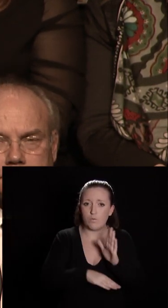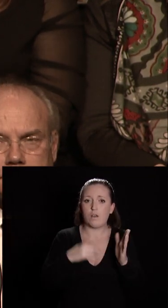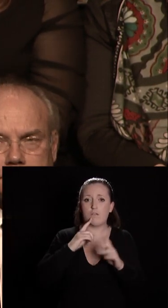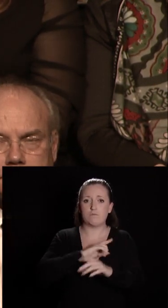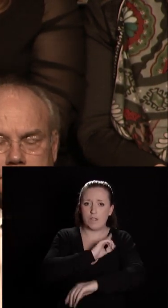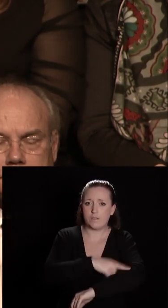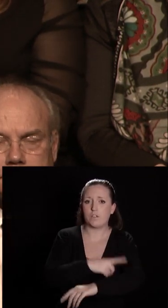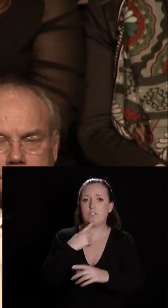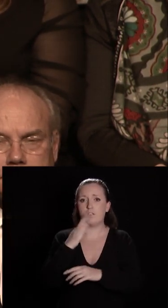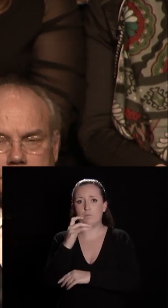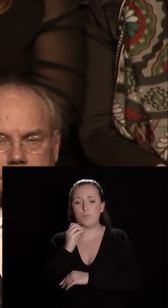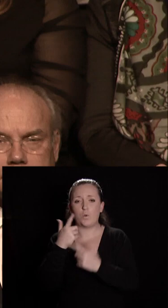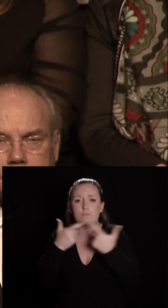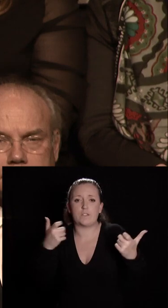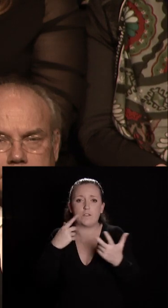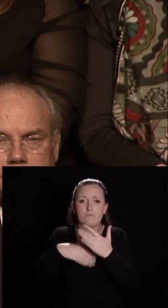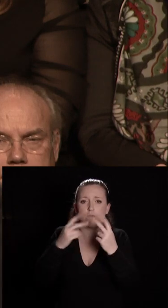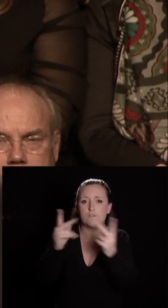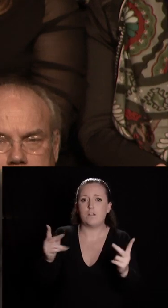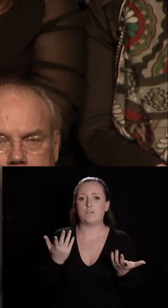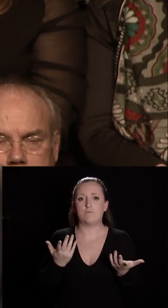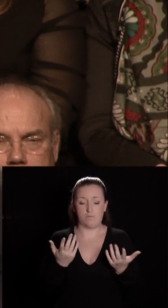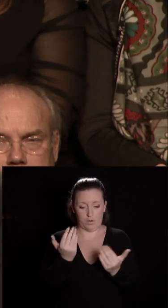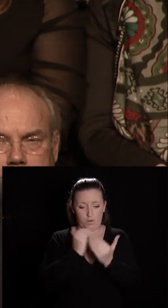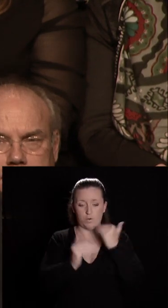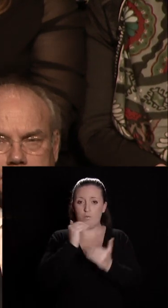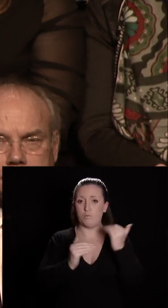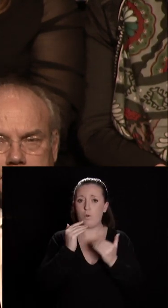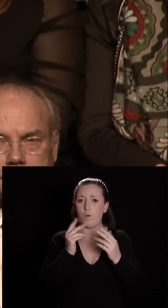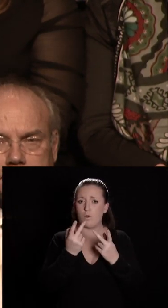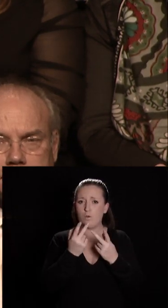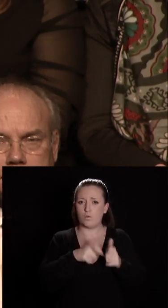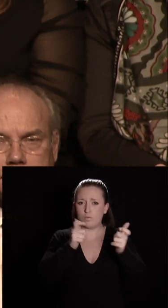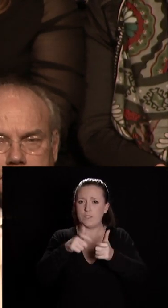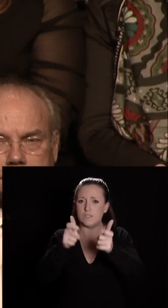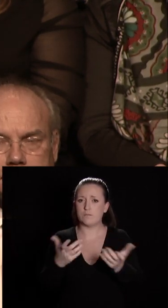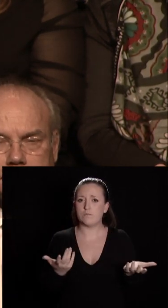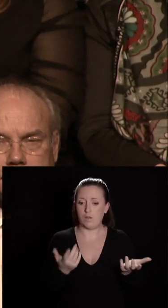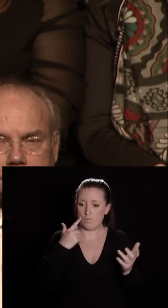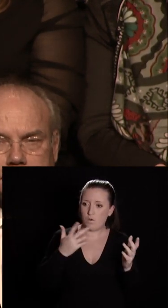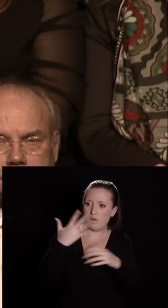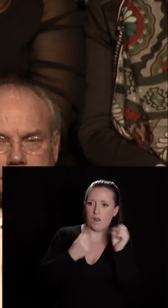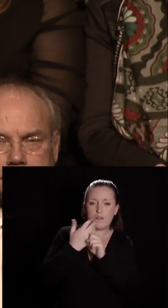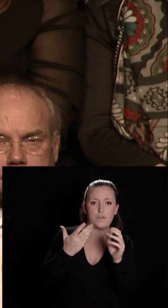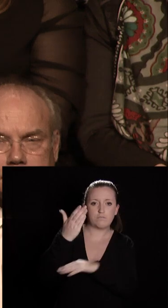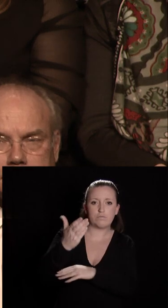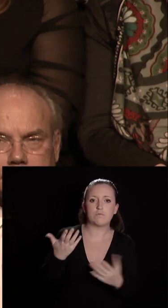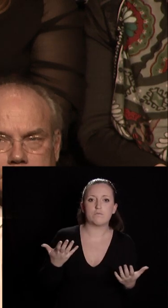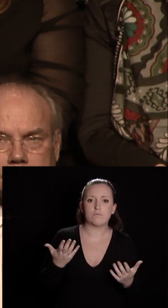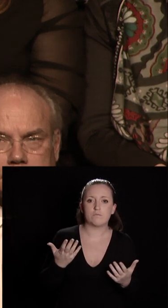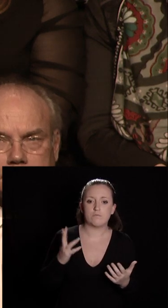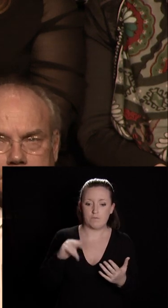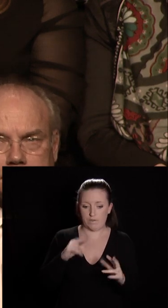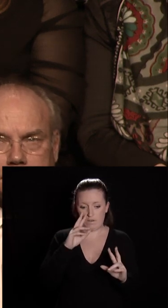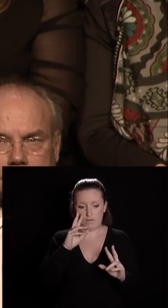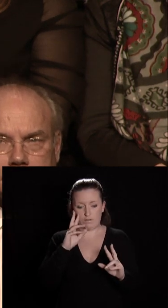biodiversité en ville. Le plan local d'urbanisme qui engage notre métropole pour les années à venir arrive à l'enquête publique au